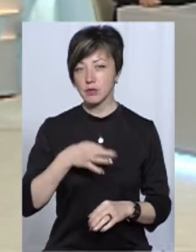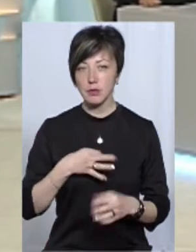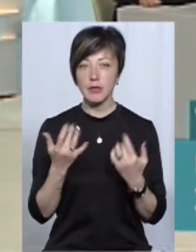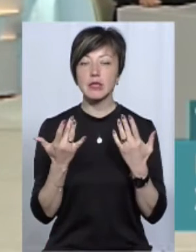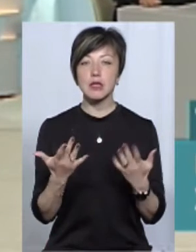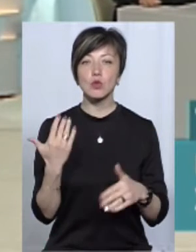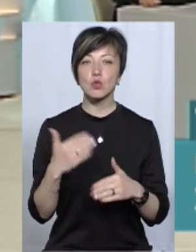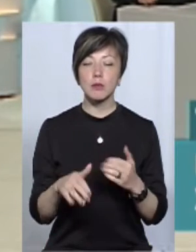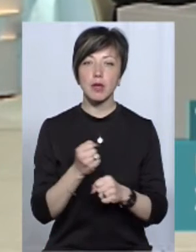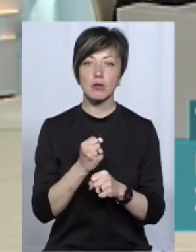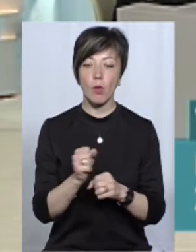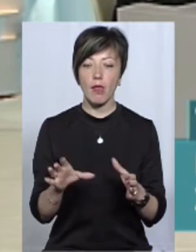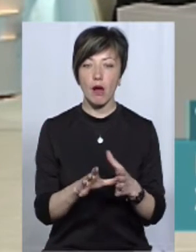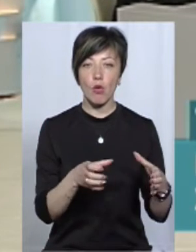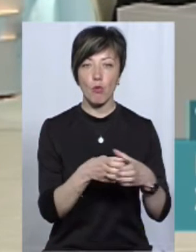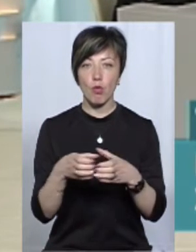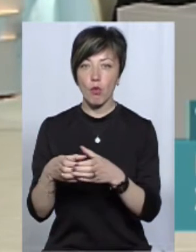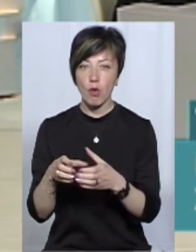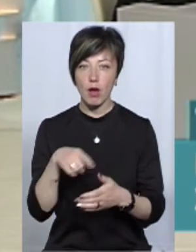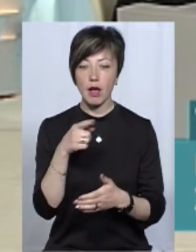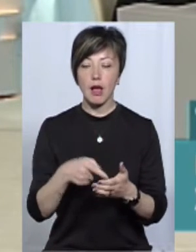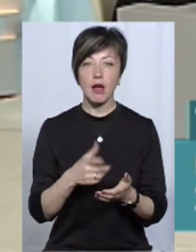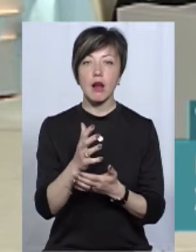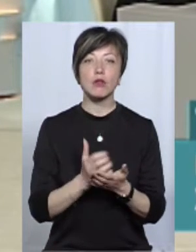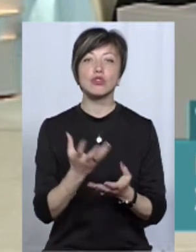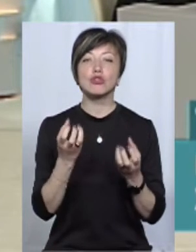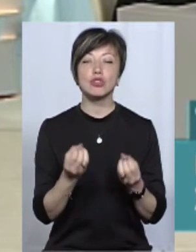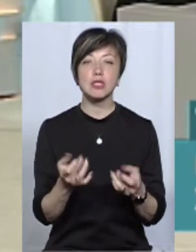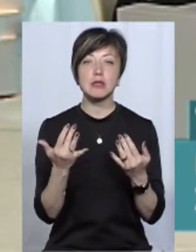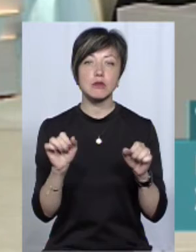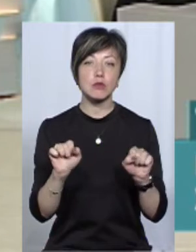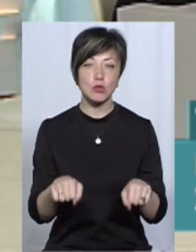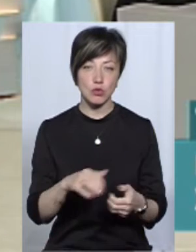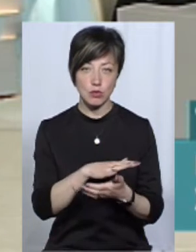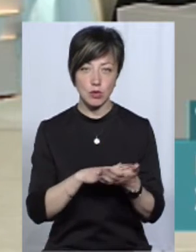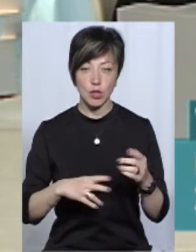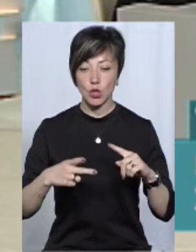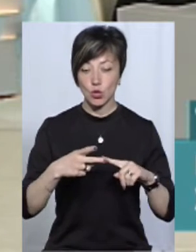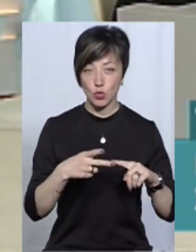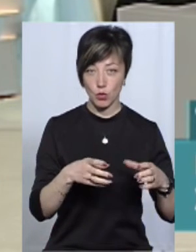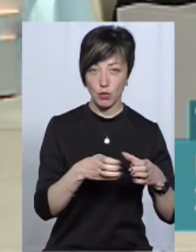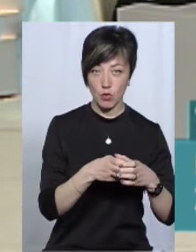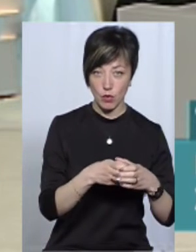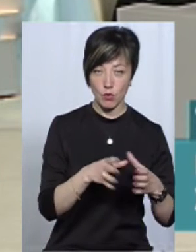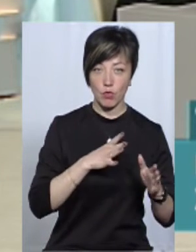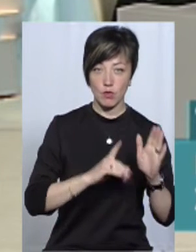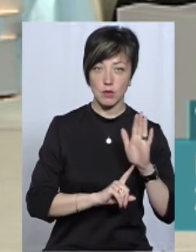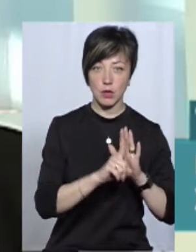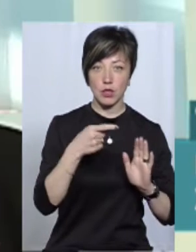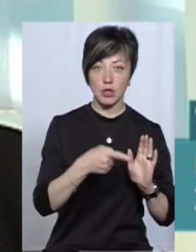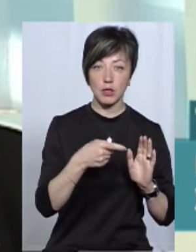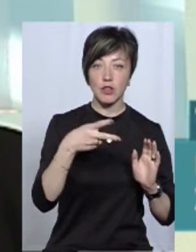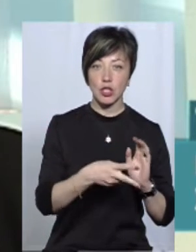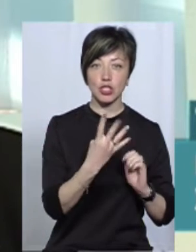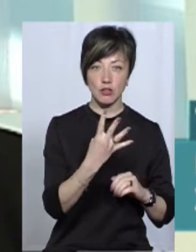вже працюють енергоблоки і який їх ресурс? Другий блок, як відомо, був запущений в